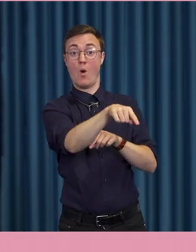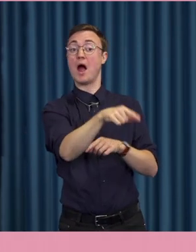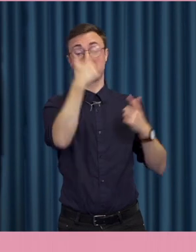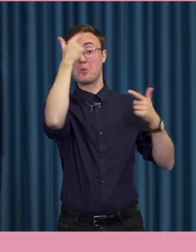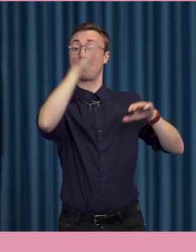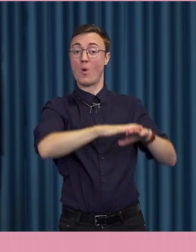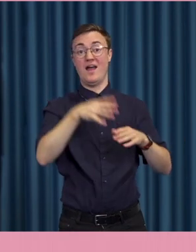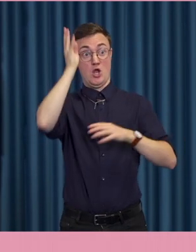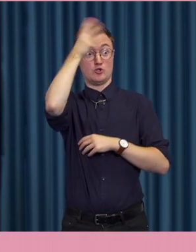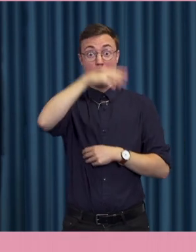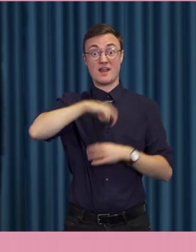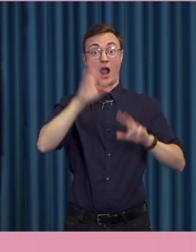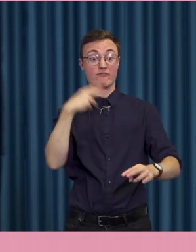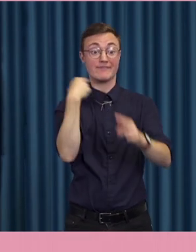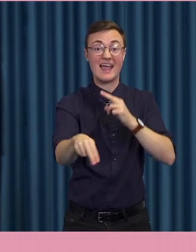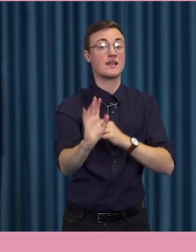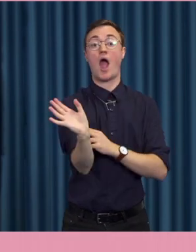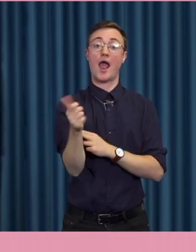vägrar ta avstånd.